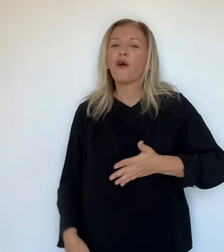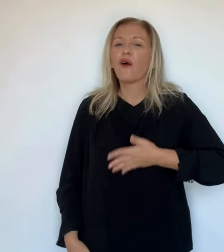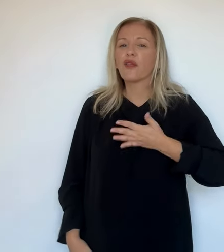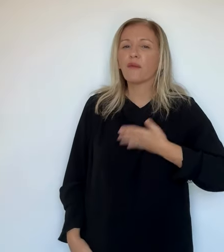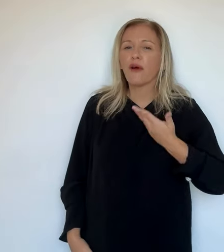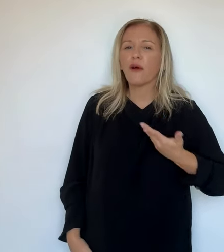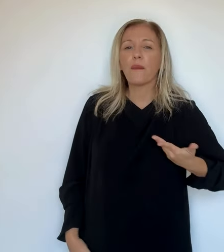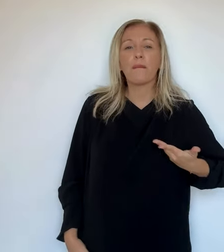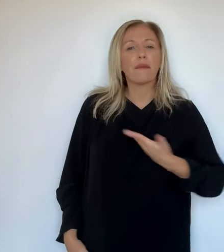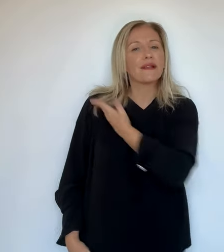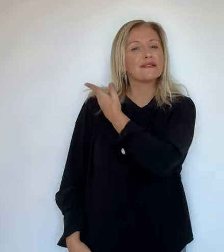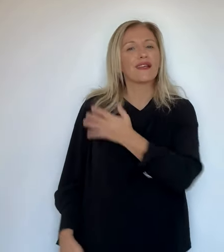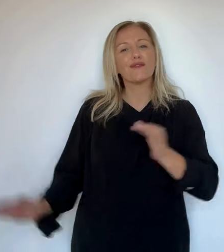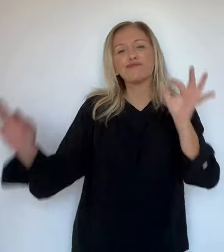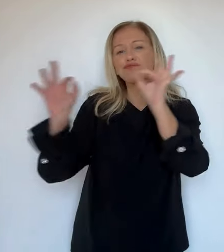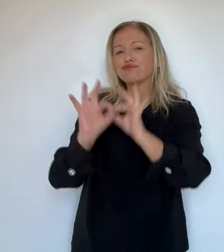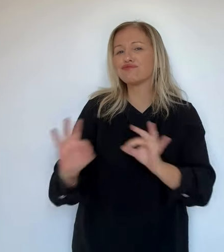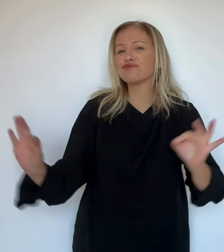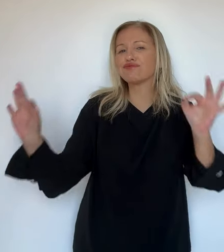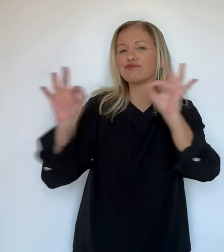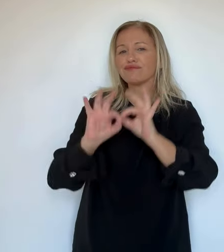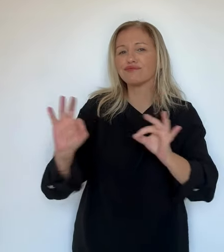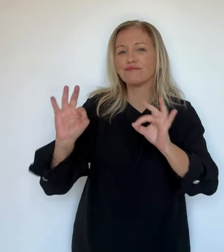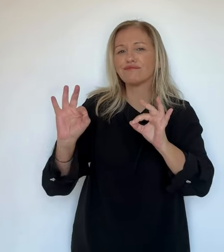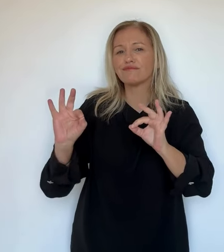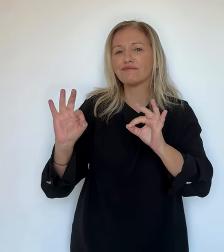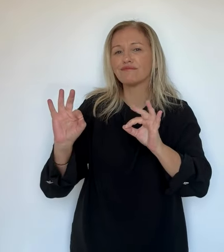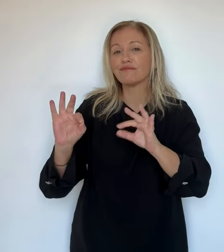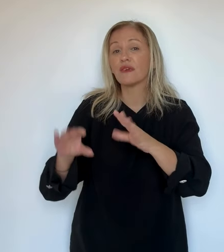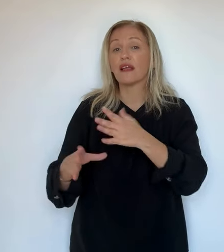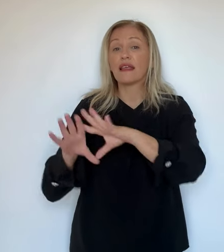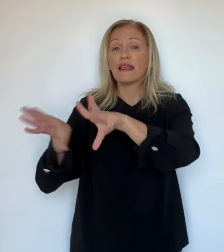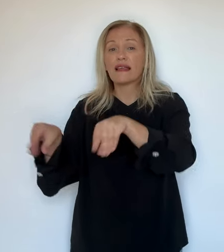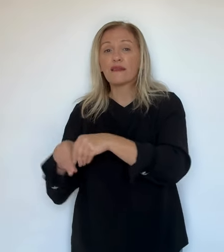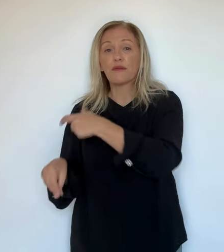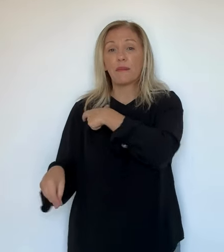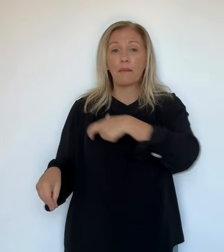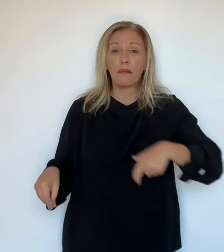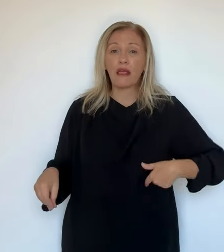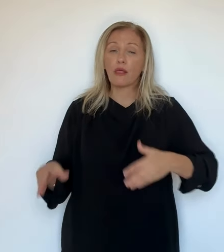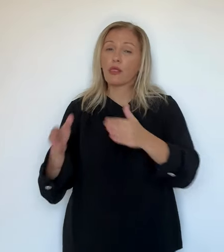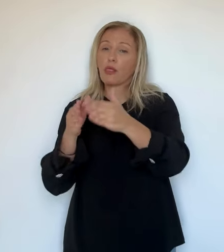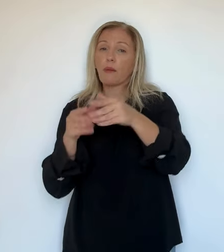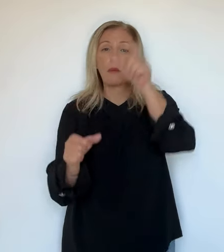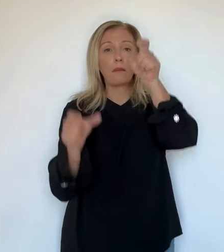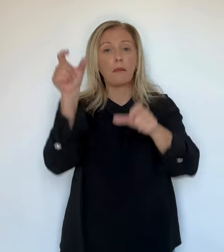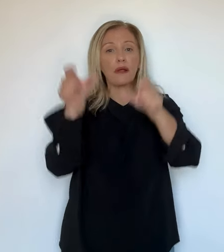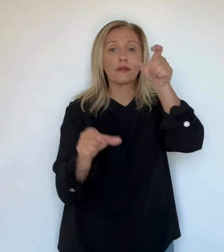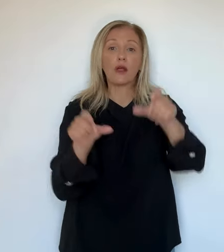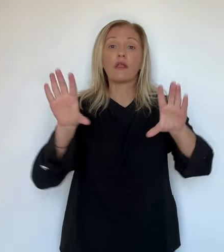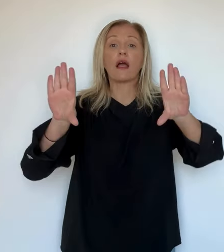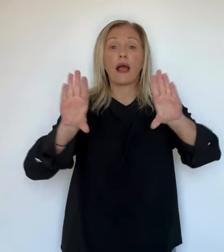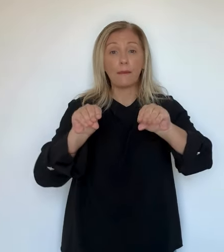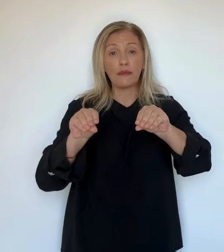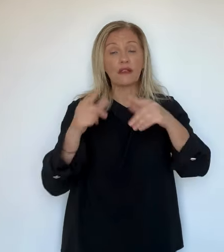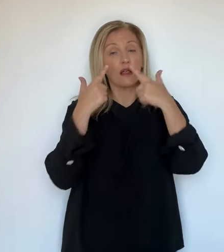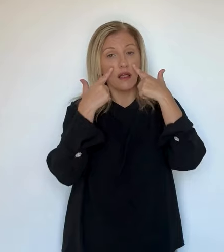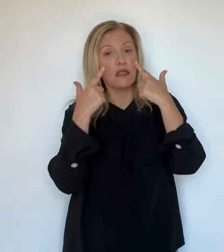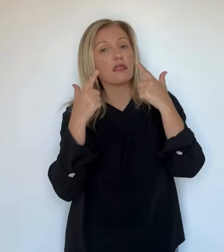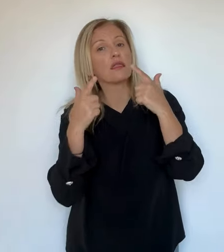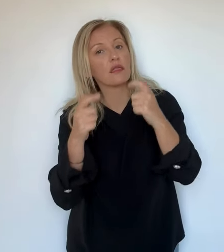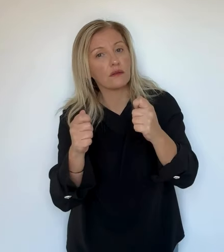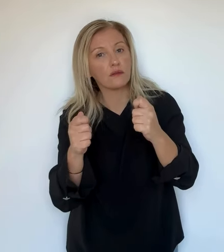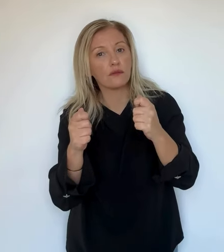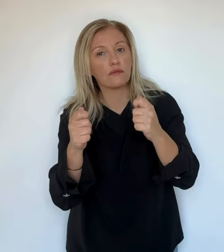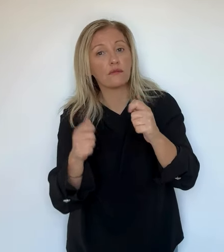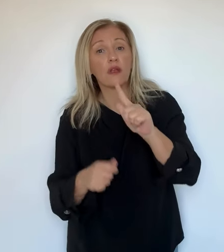appelé à la prudence. En revanche, de nombreuses coupures d'électricité et des perturbations dans les transports routiers, aériens et